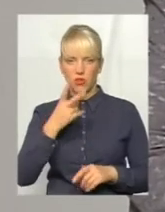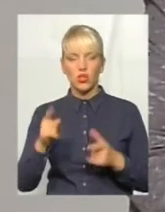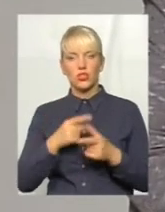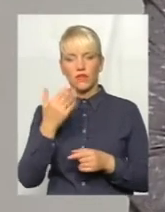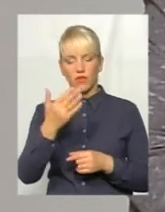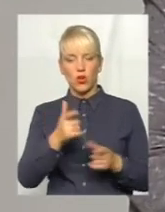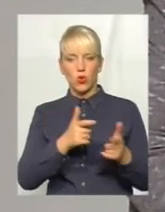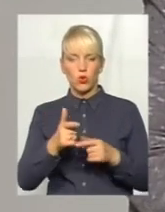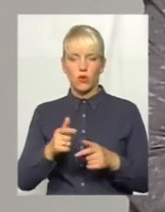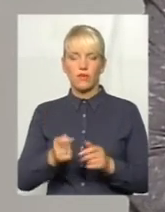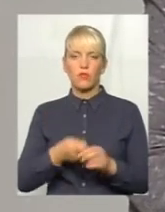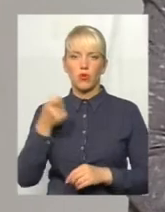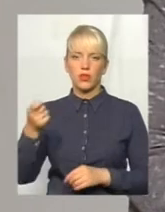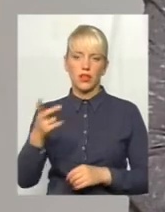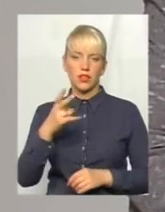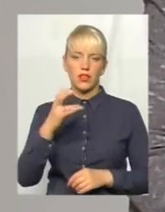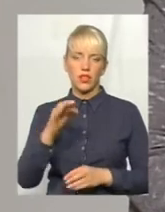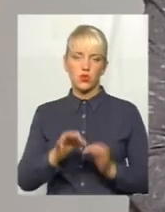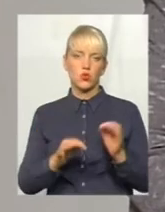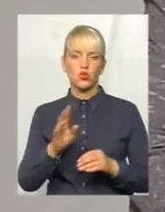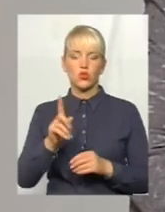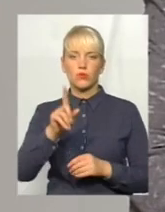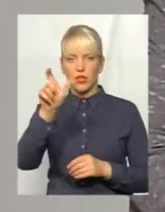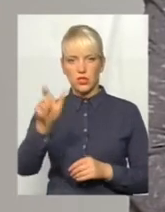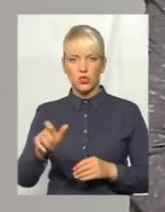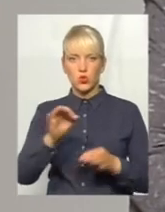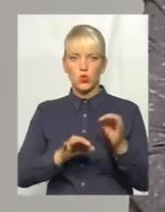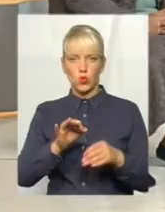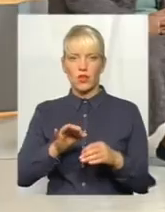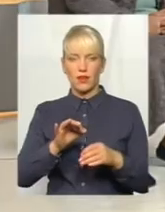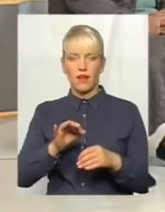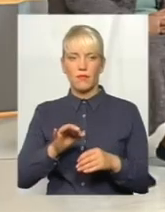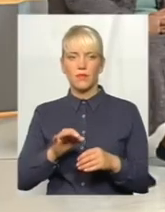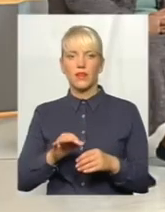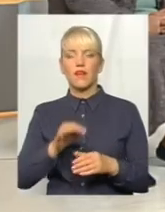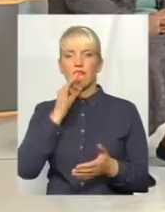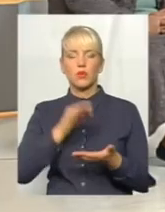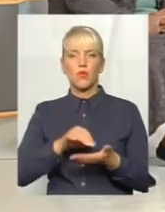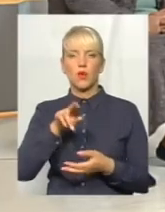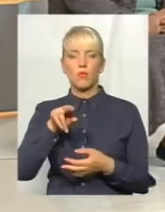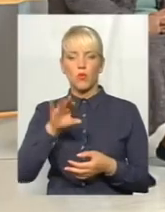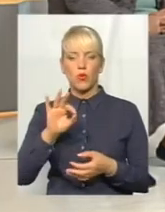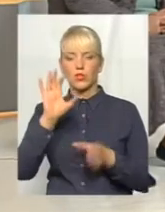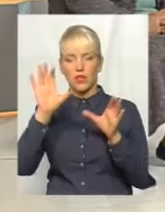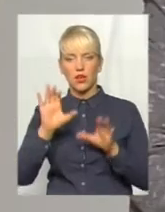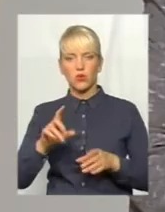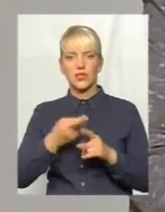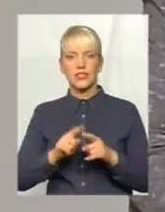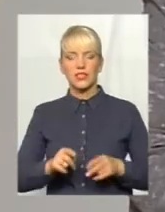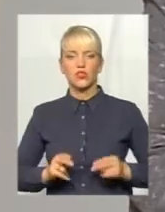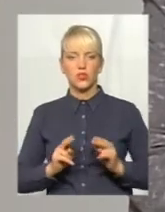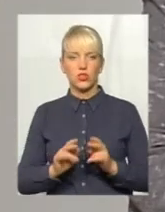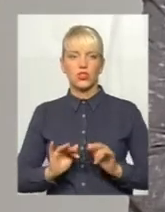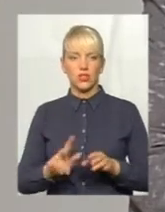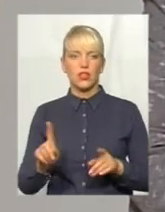подати до суду зараз цю справу, щоб ця суддя відповідала по закону за ті злочинні дії, які вона